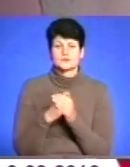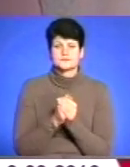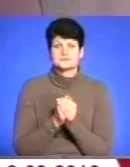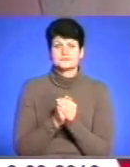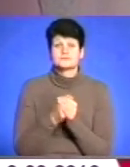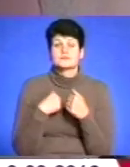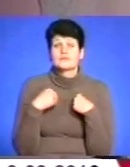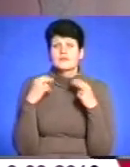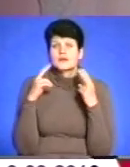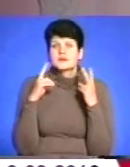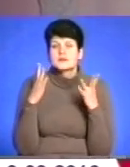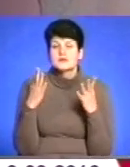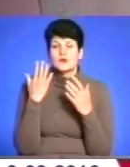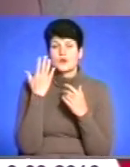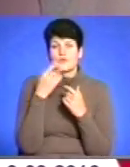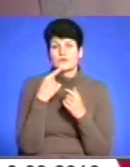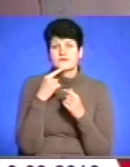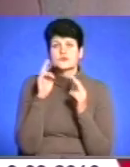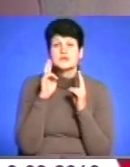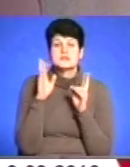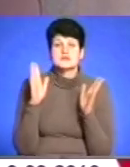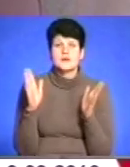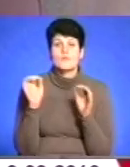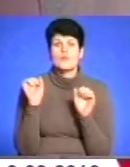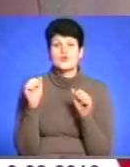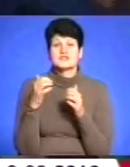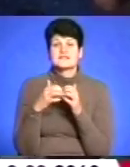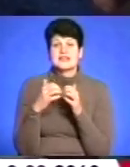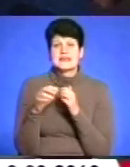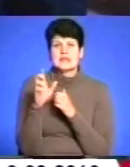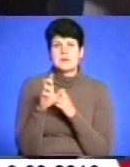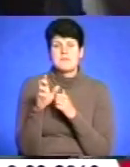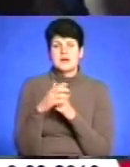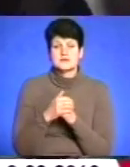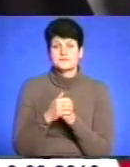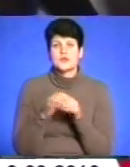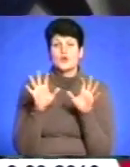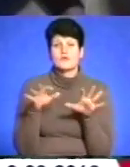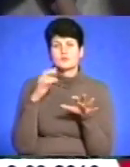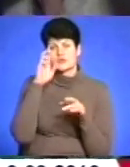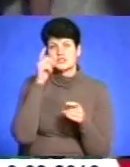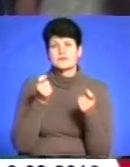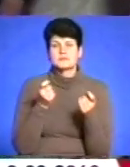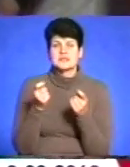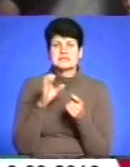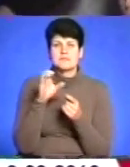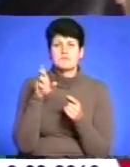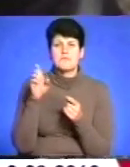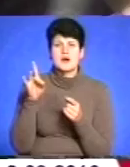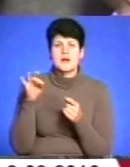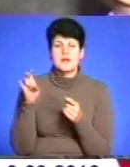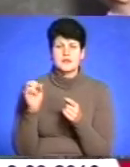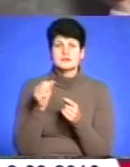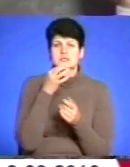Не знаю. Казав, що не знаю. Казав, може, в середині березня. Голова облдержадміністрації Степан Барна наголосив, що